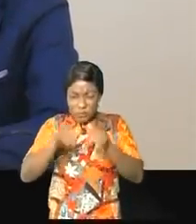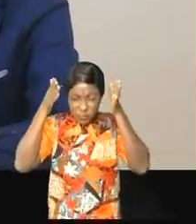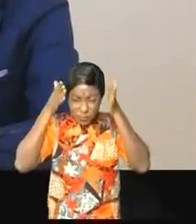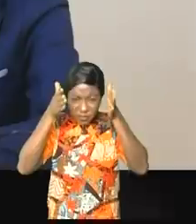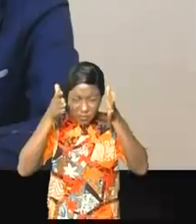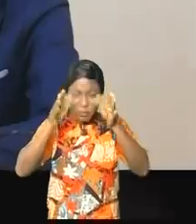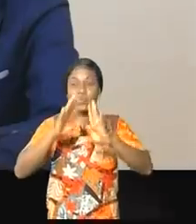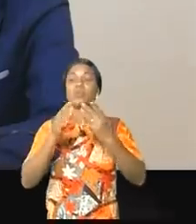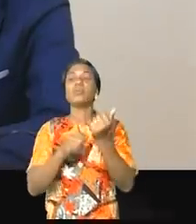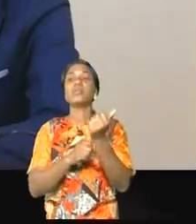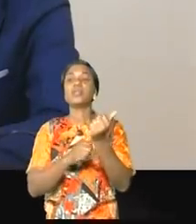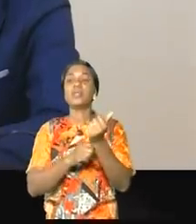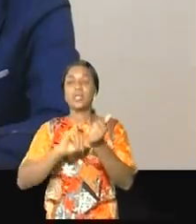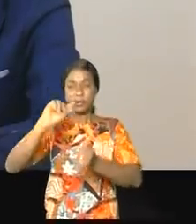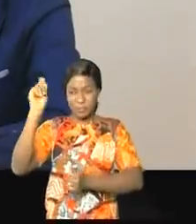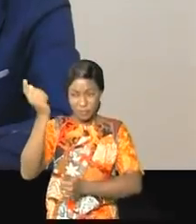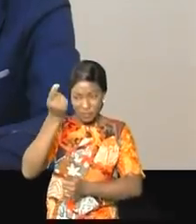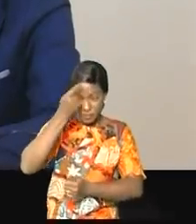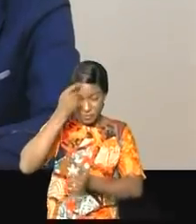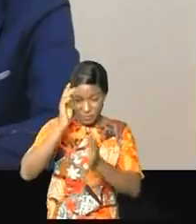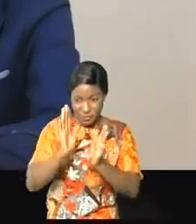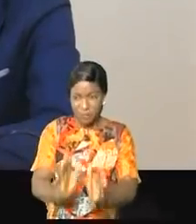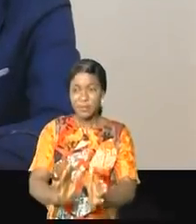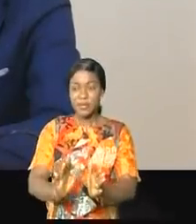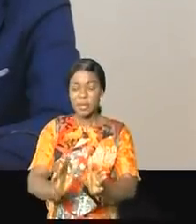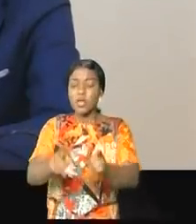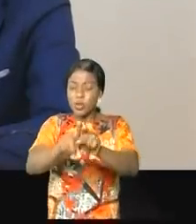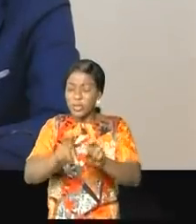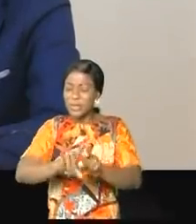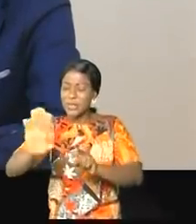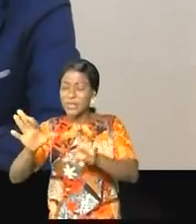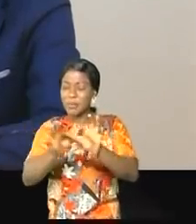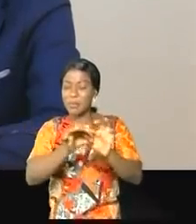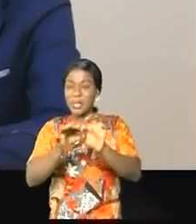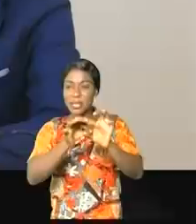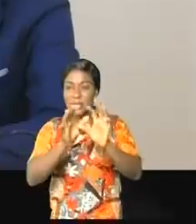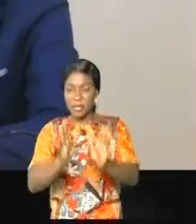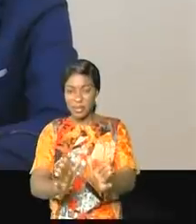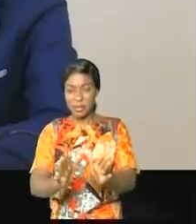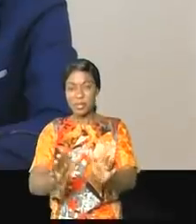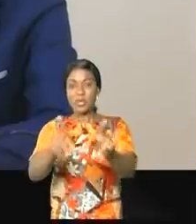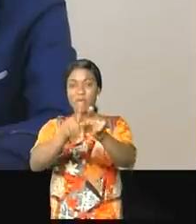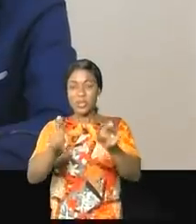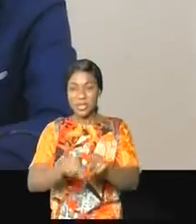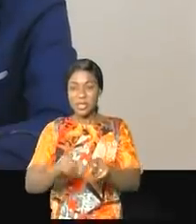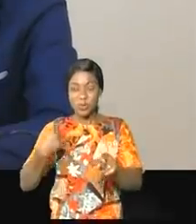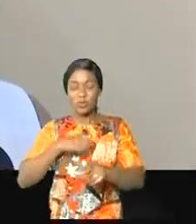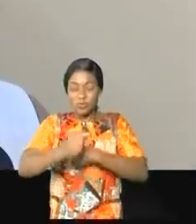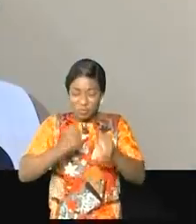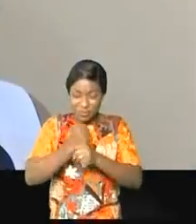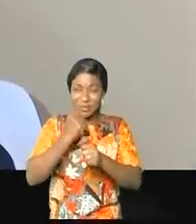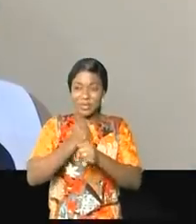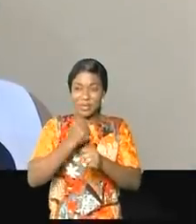du gouvernement, de ses partenaires, notamment de la Banque, et nous y travaillons.